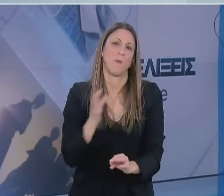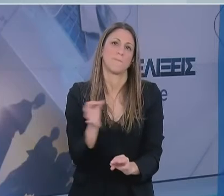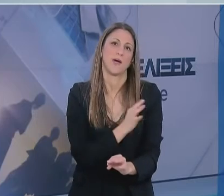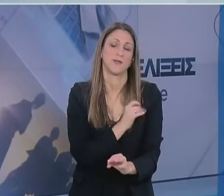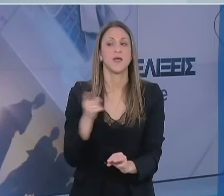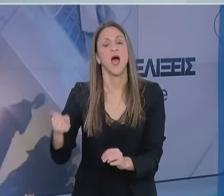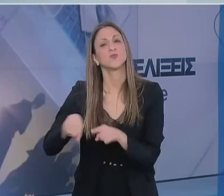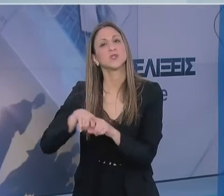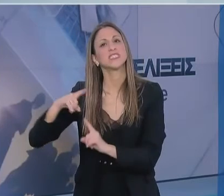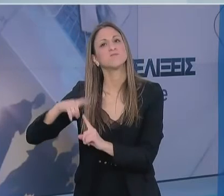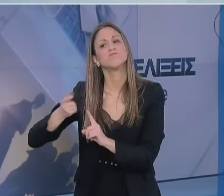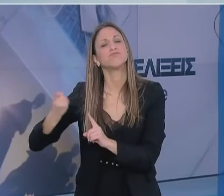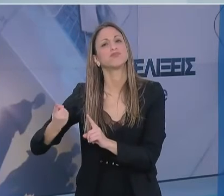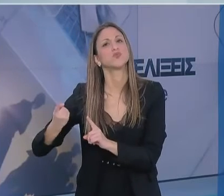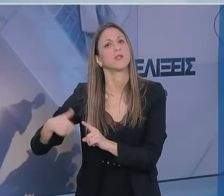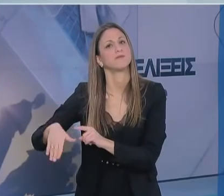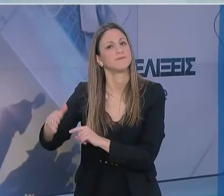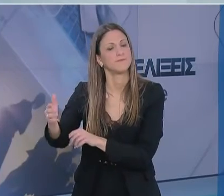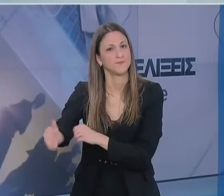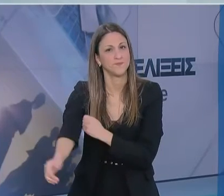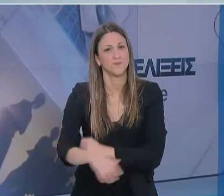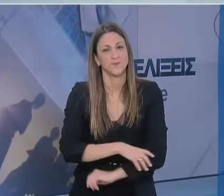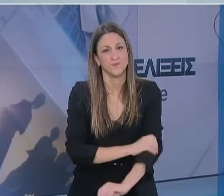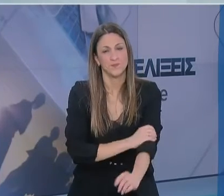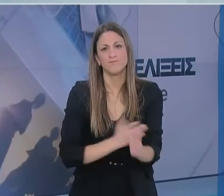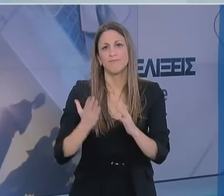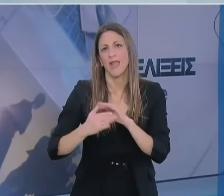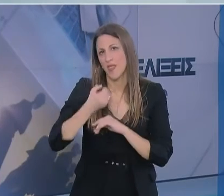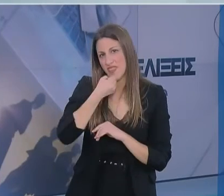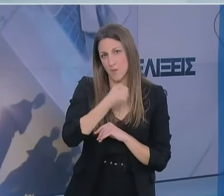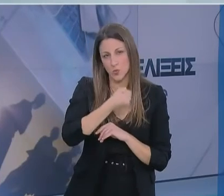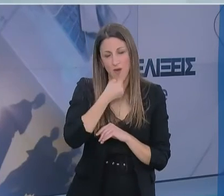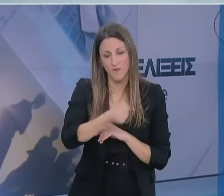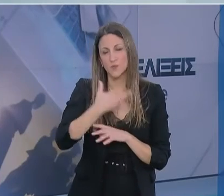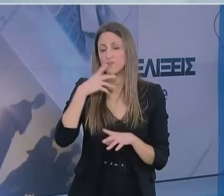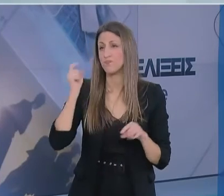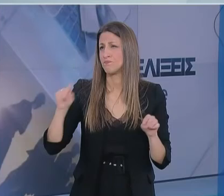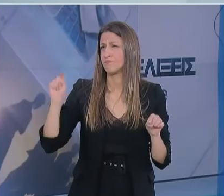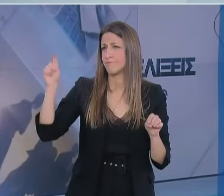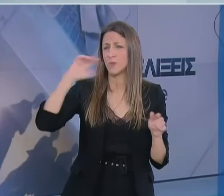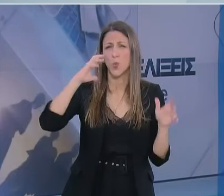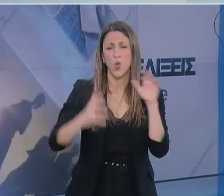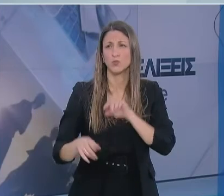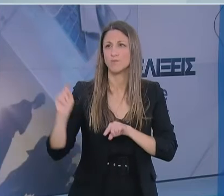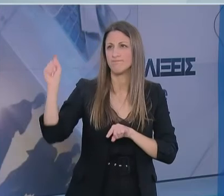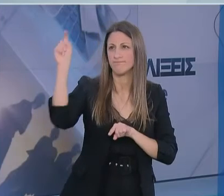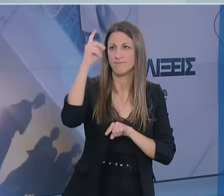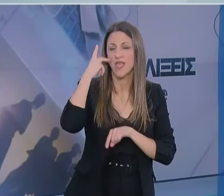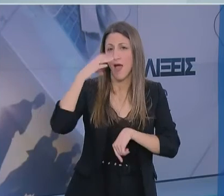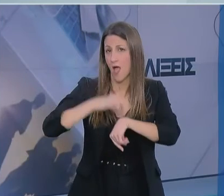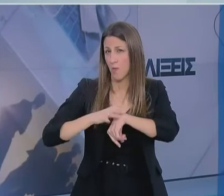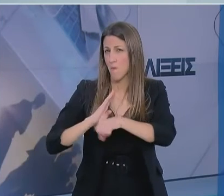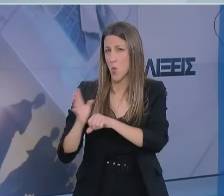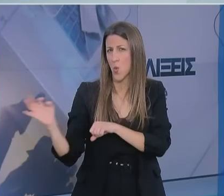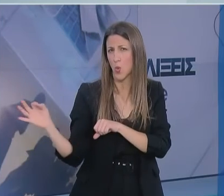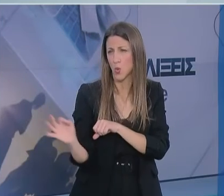Κυρία Σουλάκη από το ιατροπίδια.gr Κύριε καθηγητά, έχουν καταγραφεί σε πολλές περιοχές του πλανήτη περιπτώσεις ασθενών που νοσούσαν